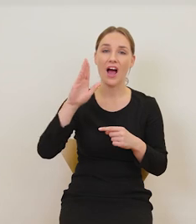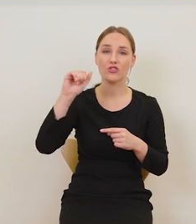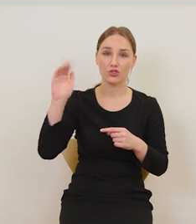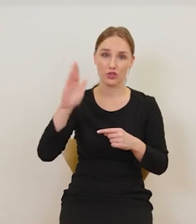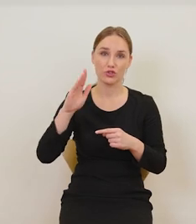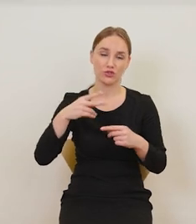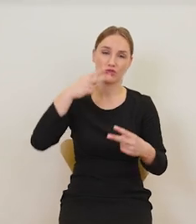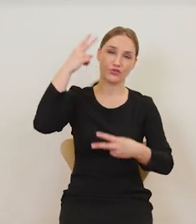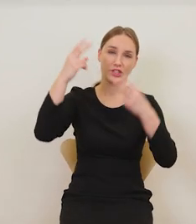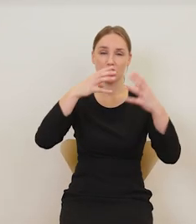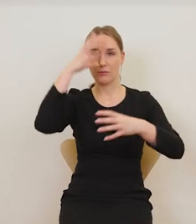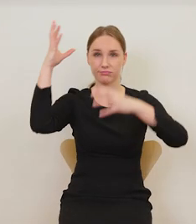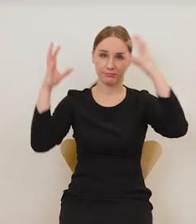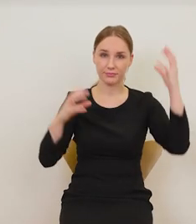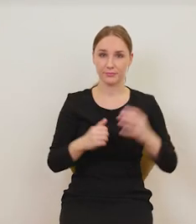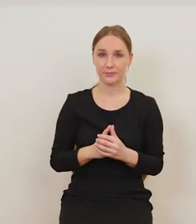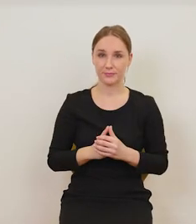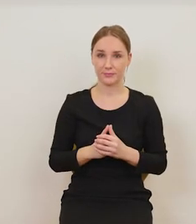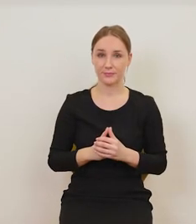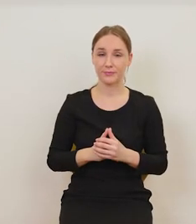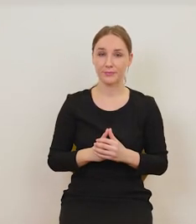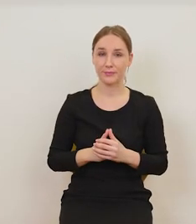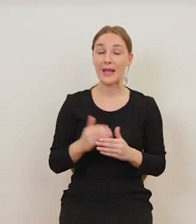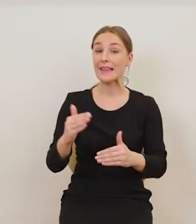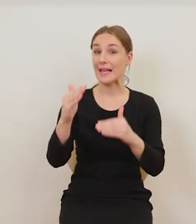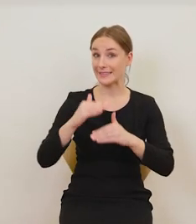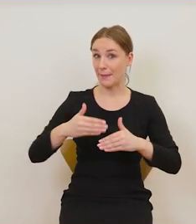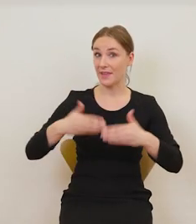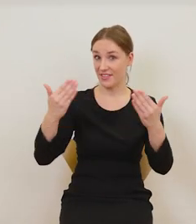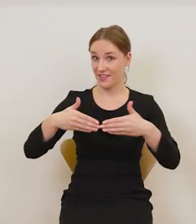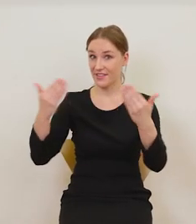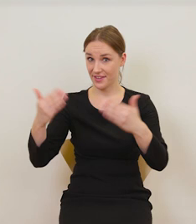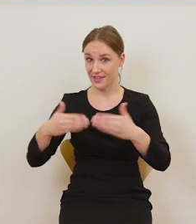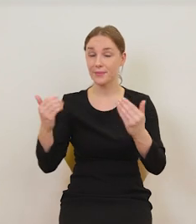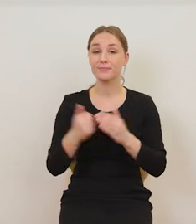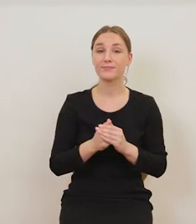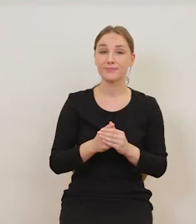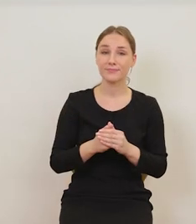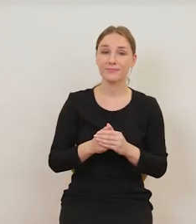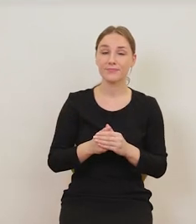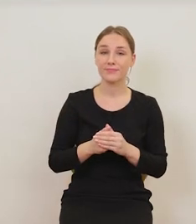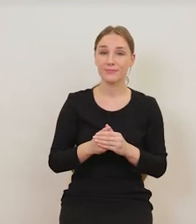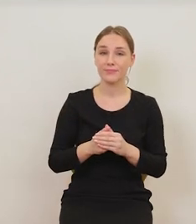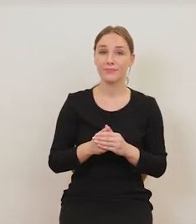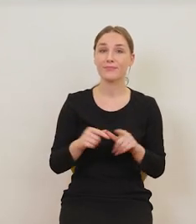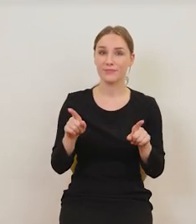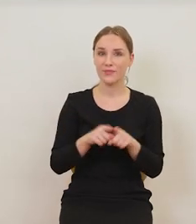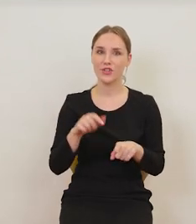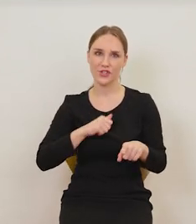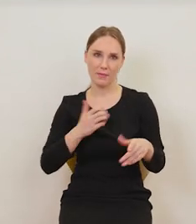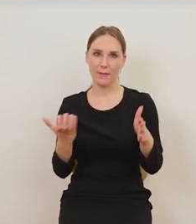wizję. W kolejnych dniach mamy kolejny jego